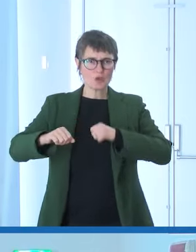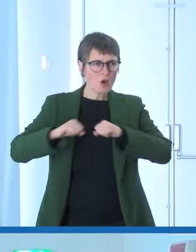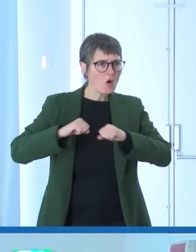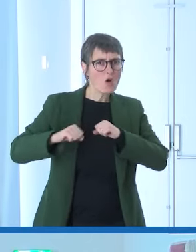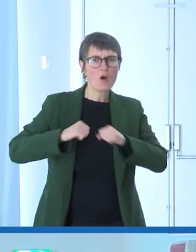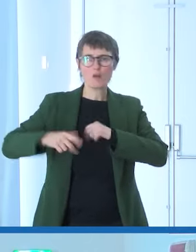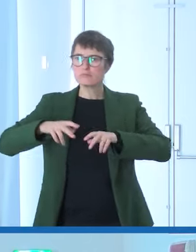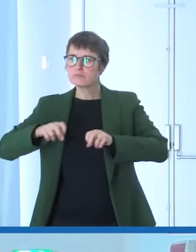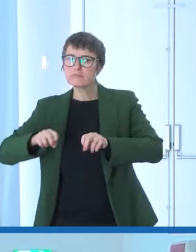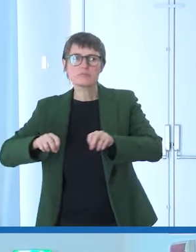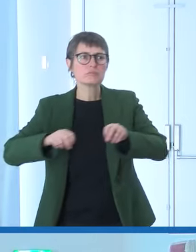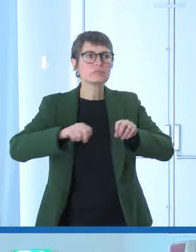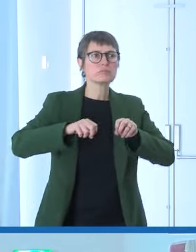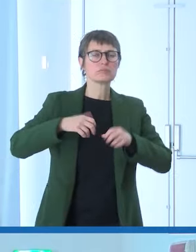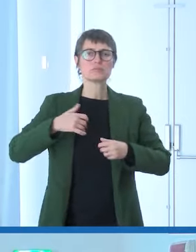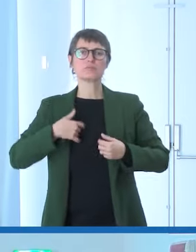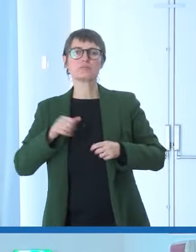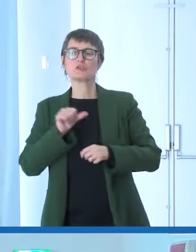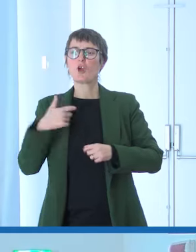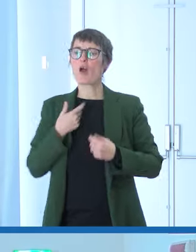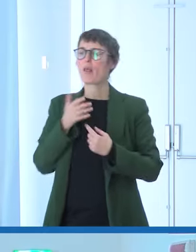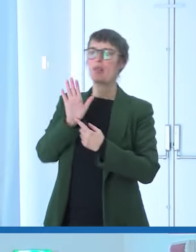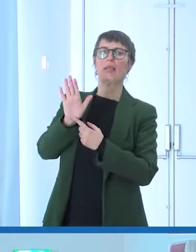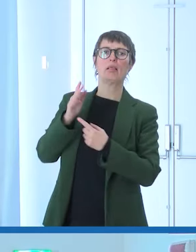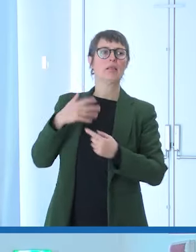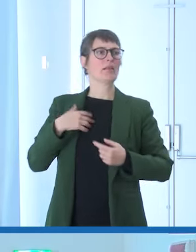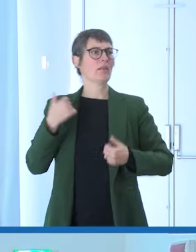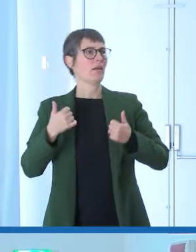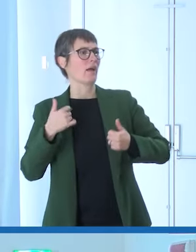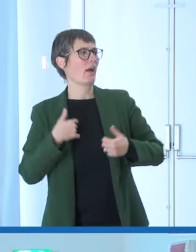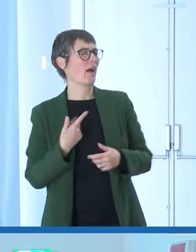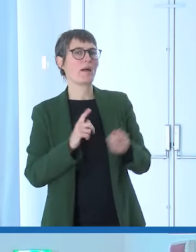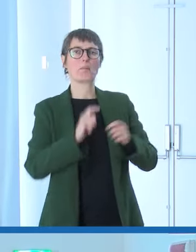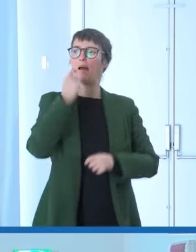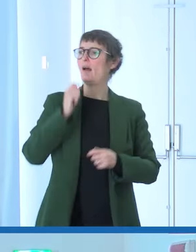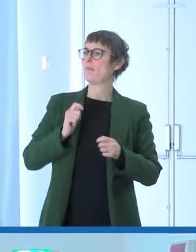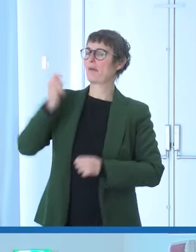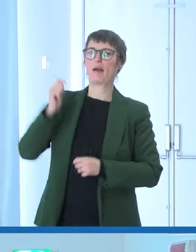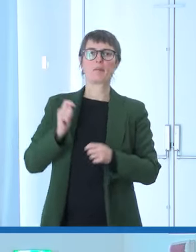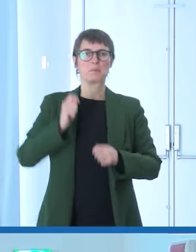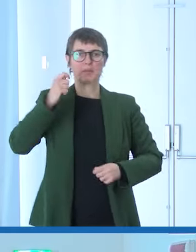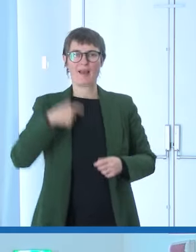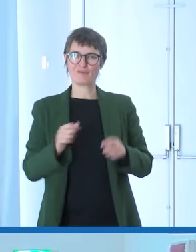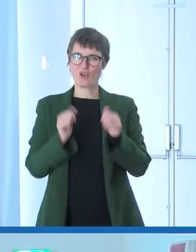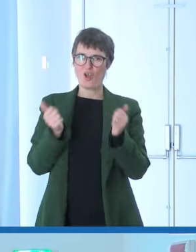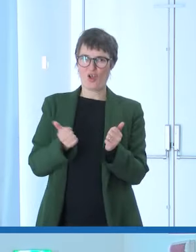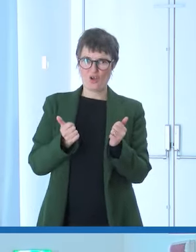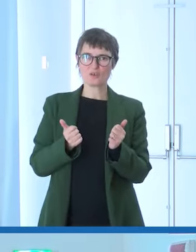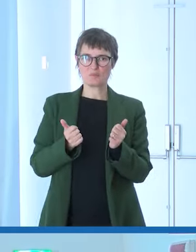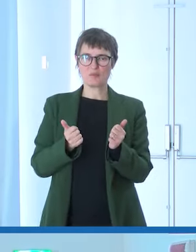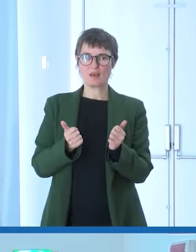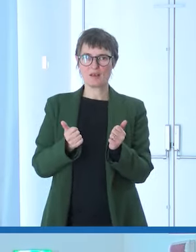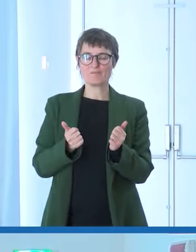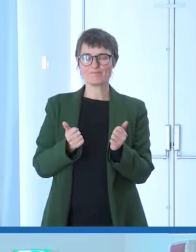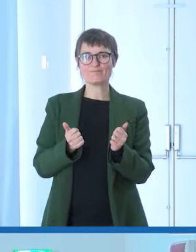soltanto poi gare tra vincenti, tra eccellenze, mentre molte volte si